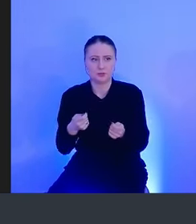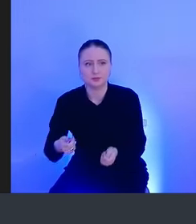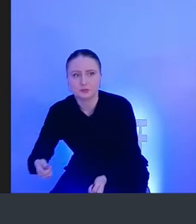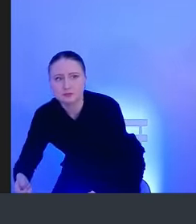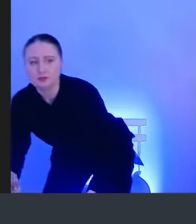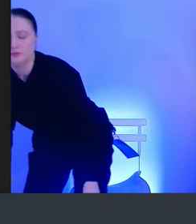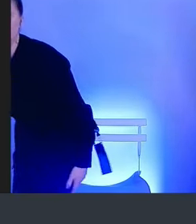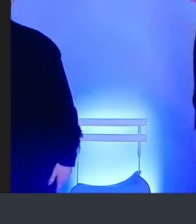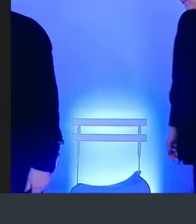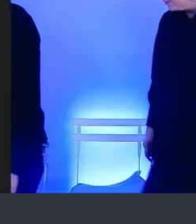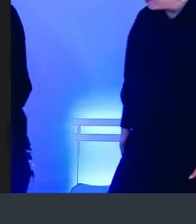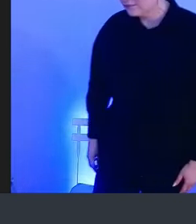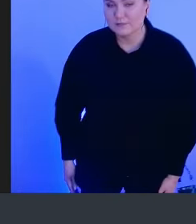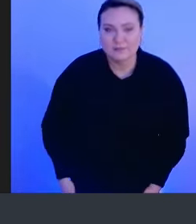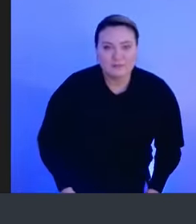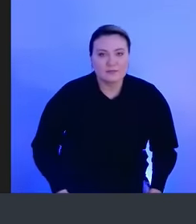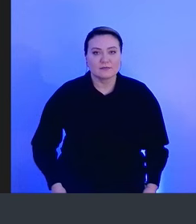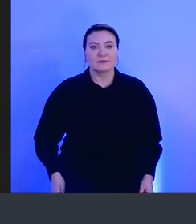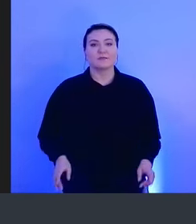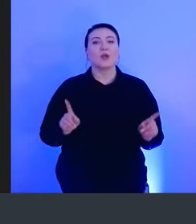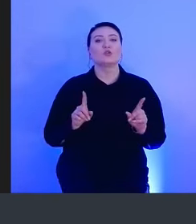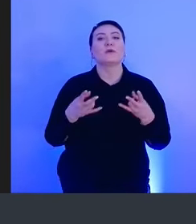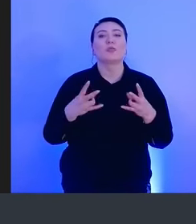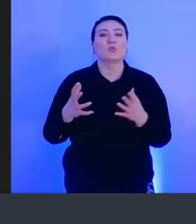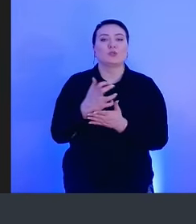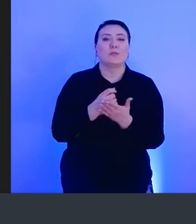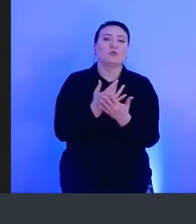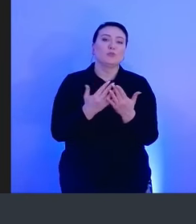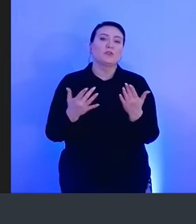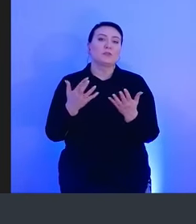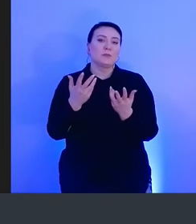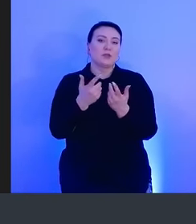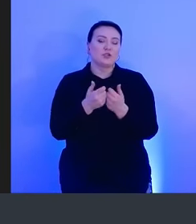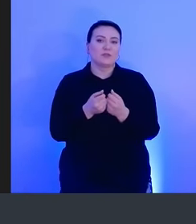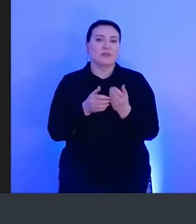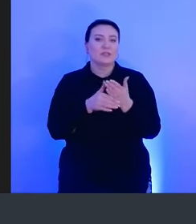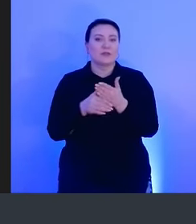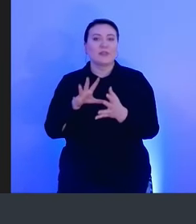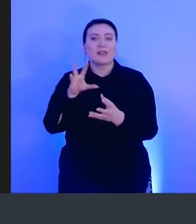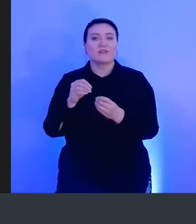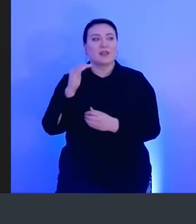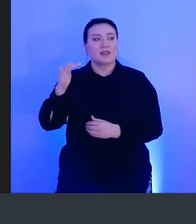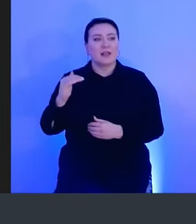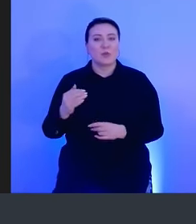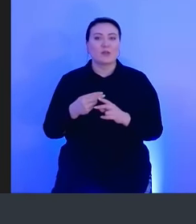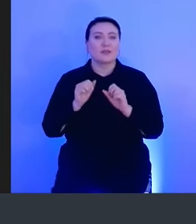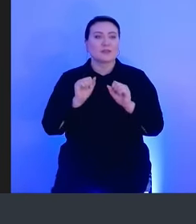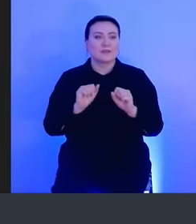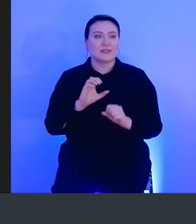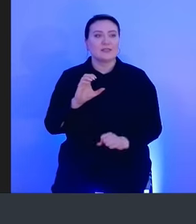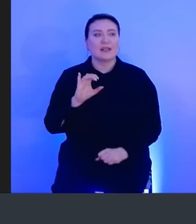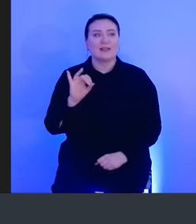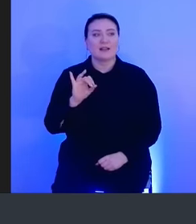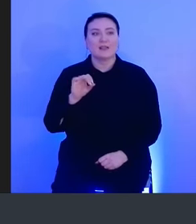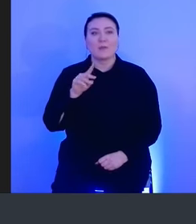Что же вам не нужно собирать любым из перечисленных средств? Это все директории, которые защищены System Integrity